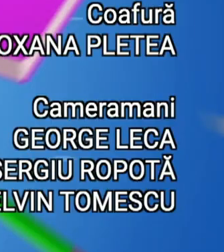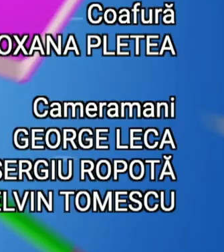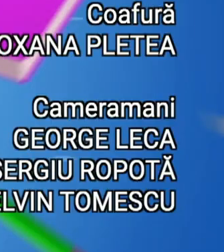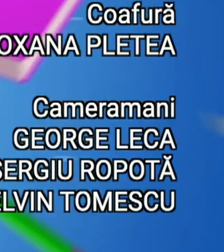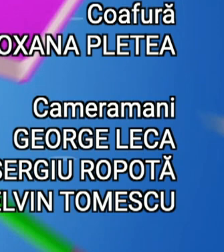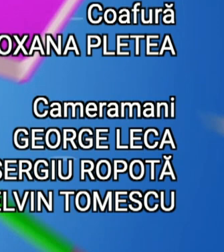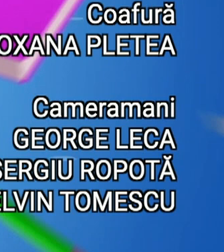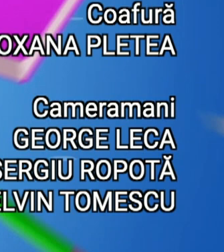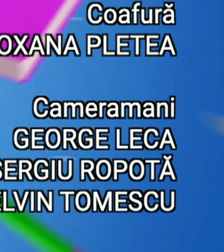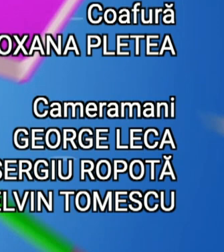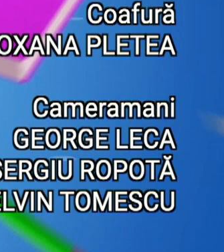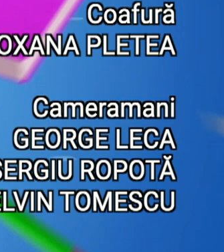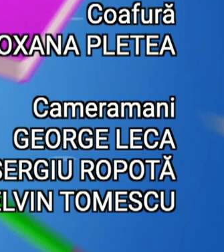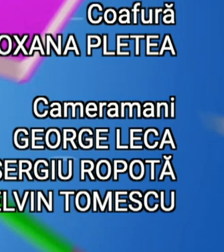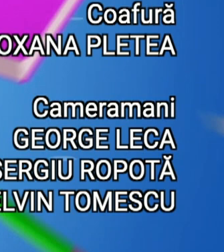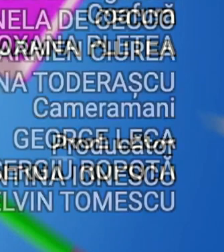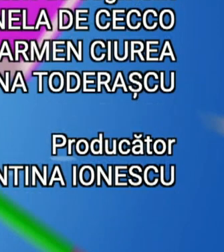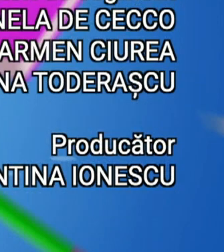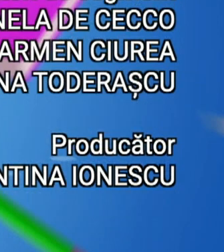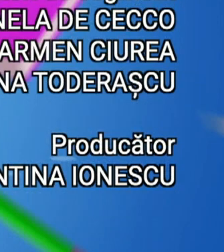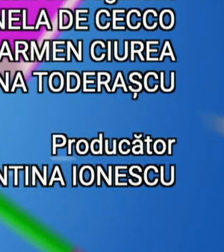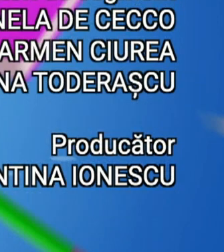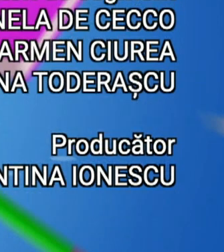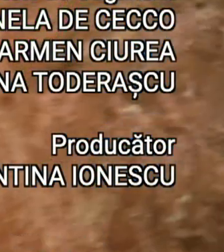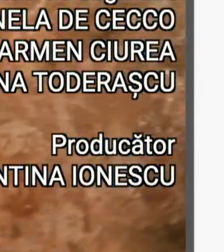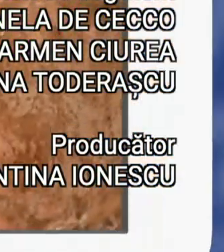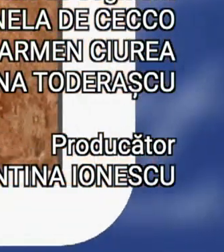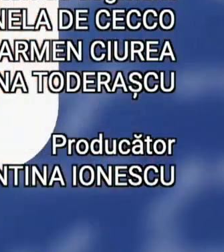MULȚUMIT PENTRU VIZIONARE!